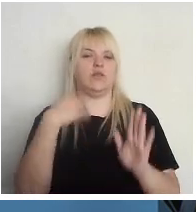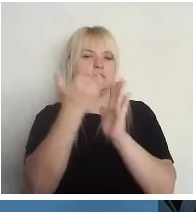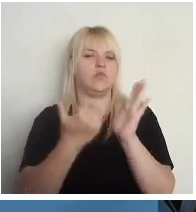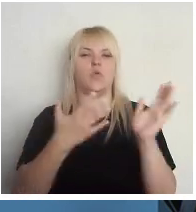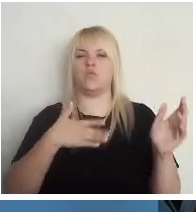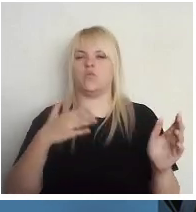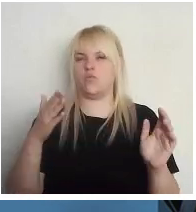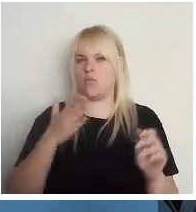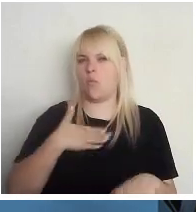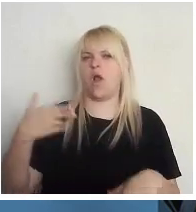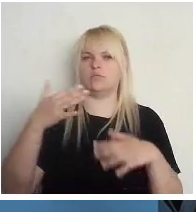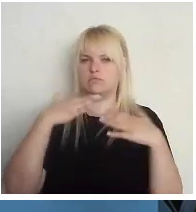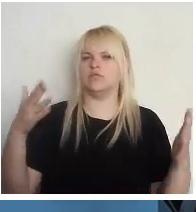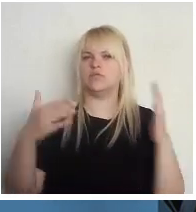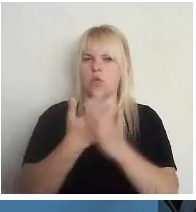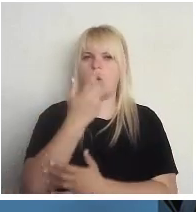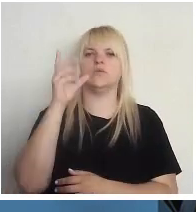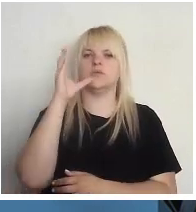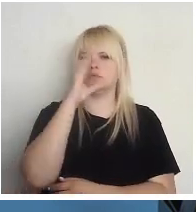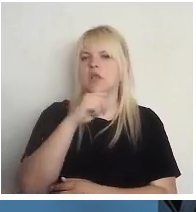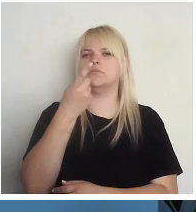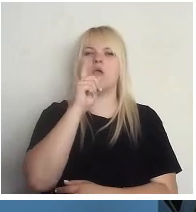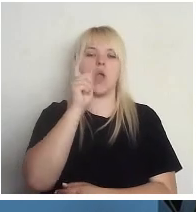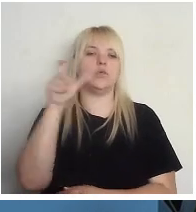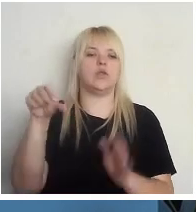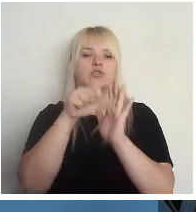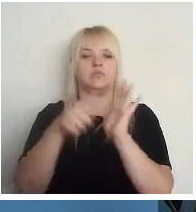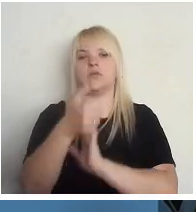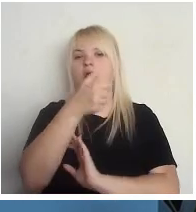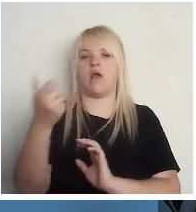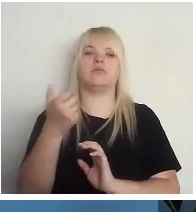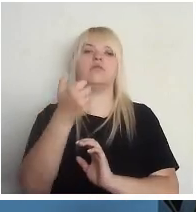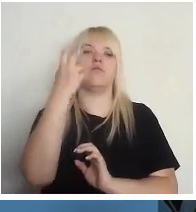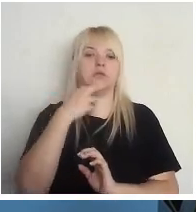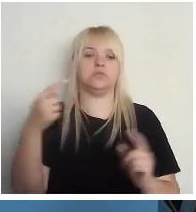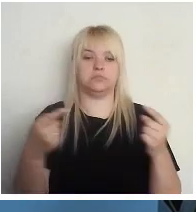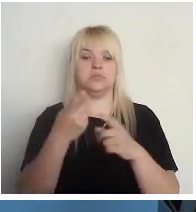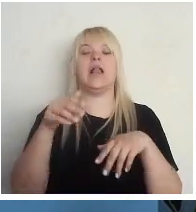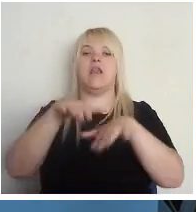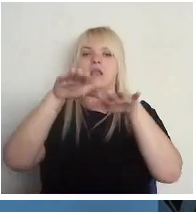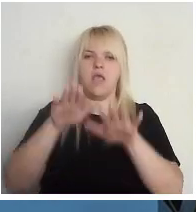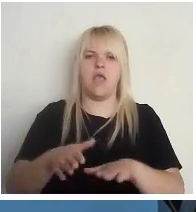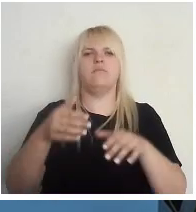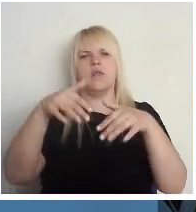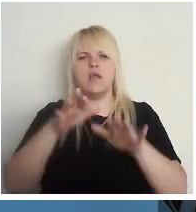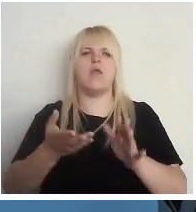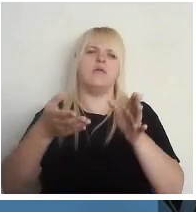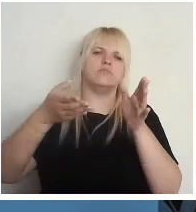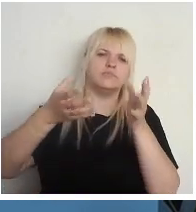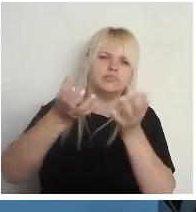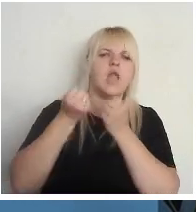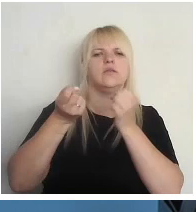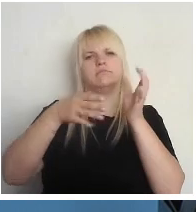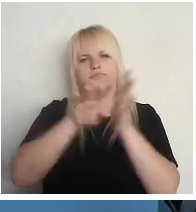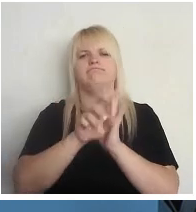jaunas, iespējas jauniešiem no 16 gadu vecuma lemt un piedalīties lēmumu pieņemšanā. Tur, tā teikt, varēs to redzēt, bet